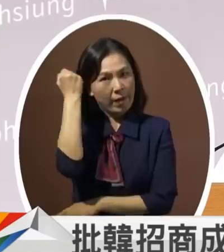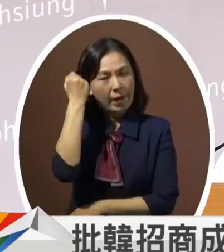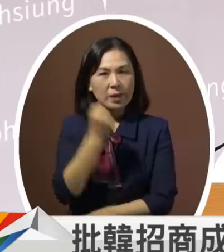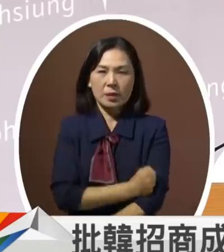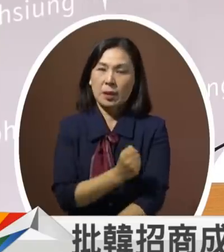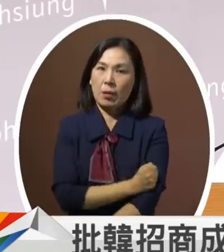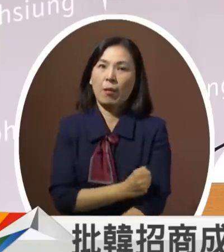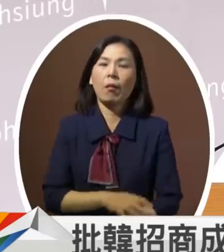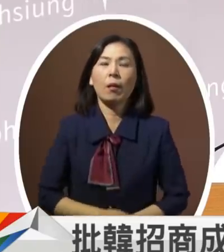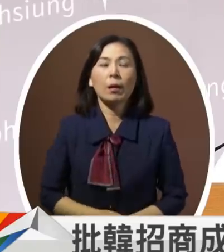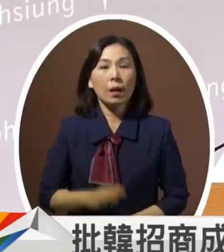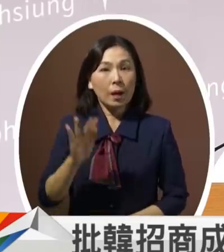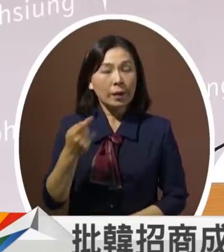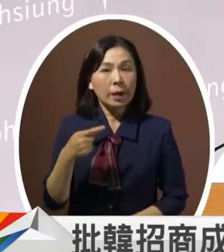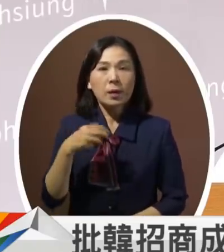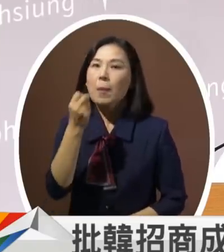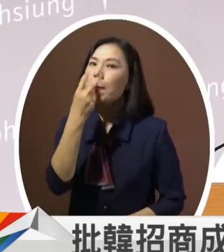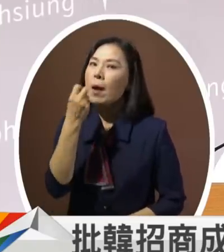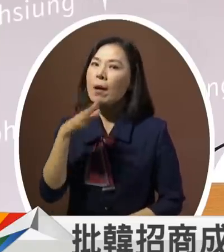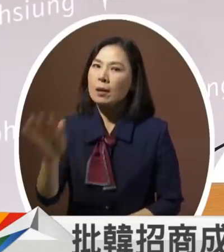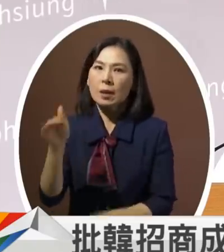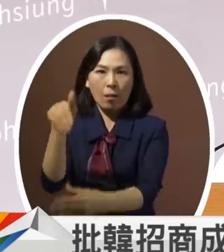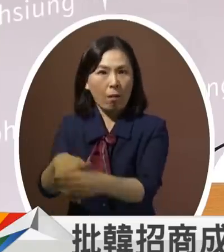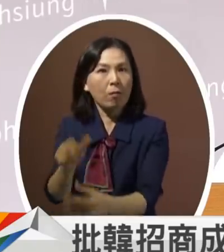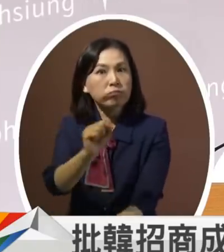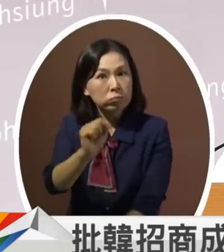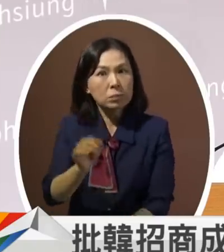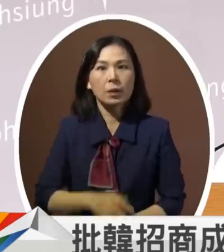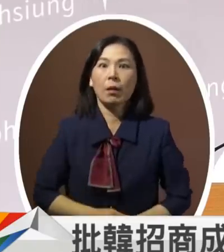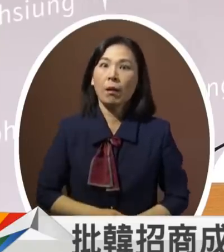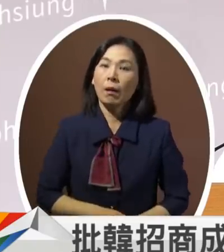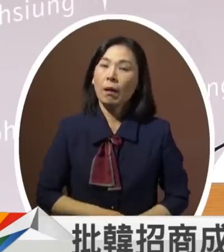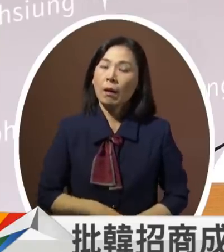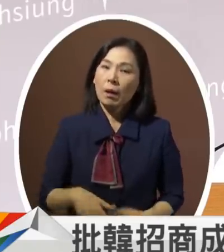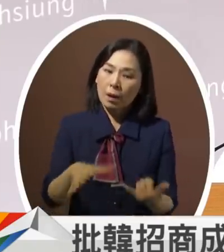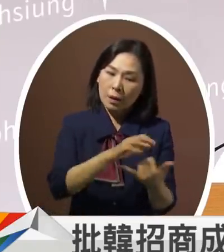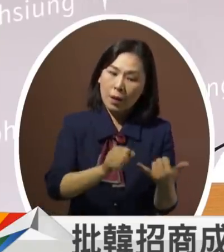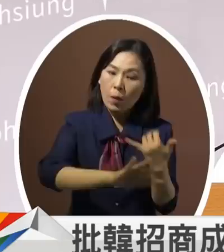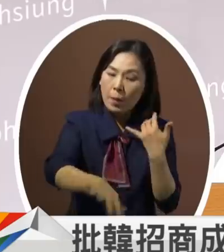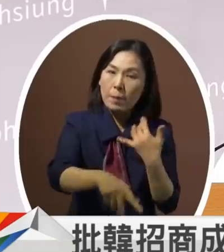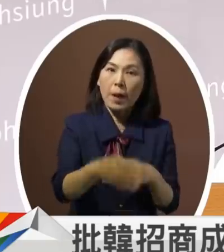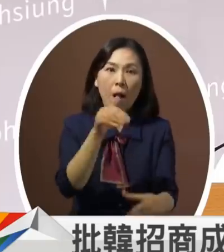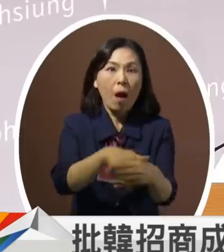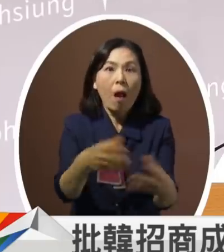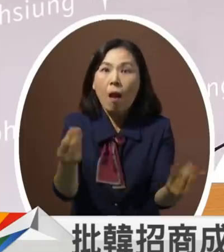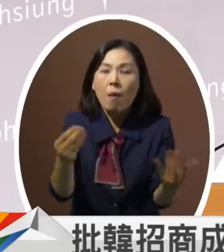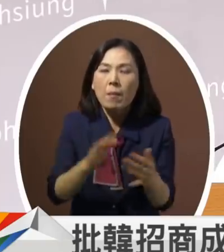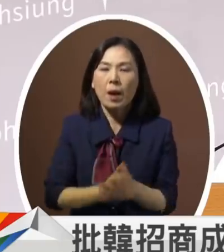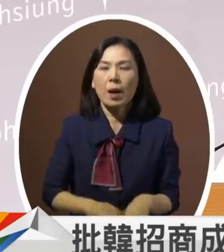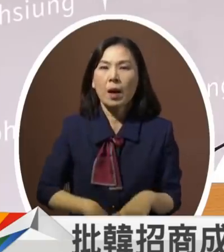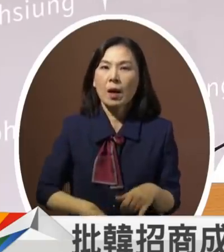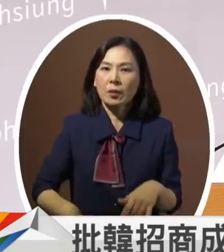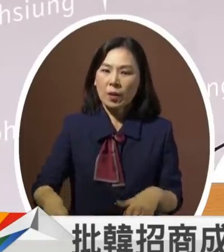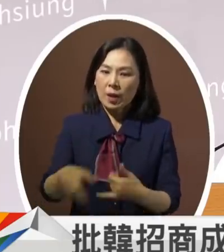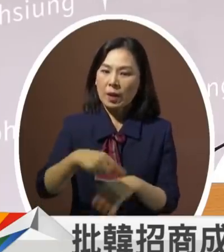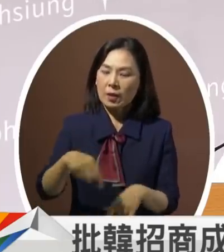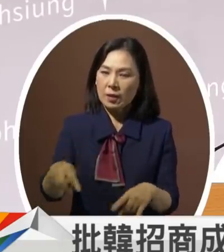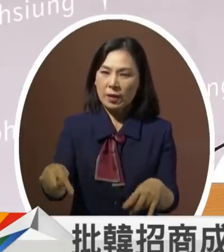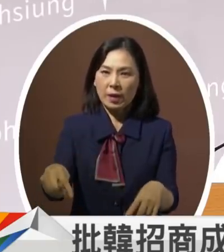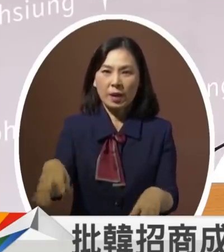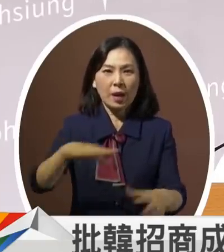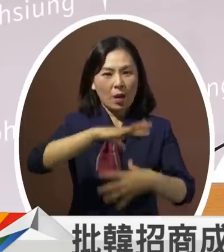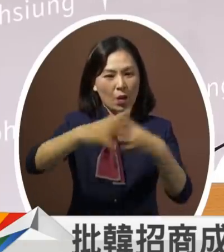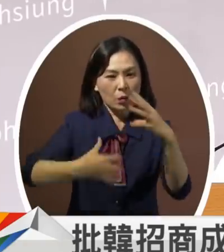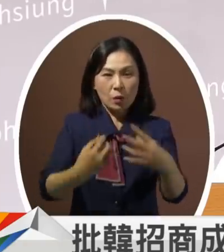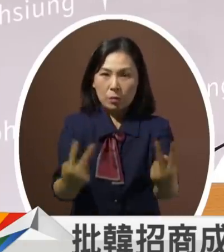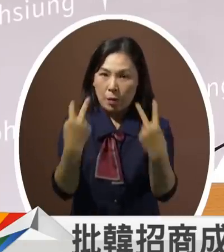大家香港现在不能选举台湾其他地方没有选举全台湾全世界人都在看高雄市长